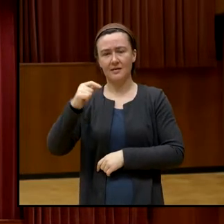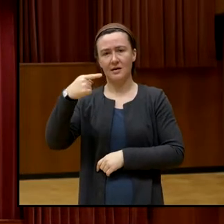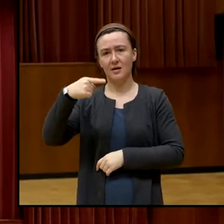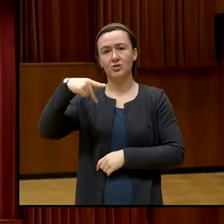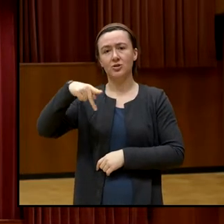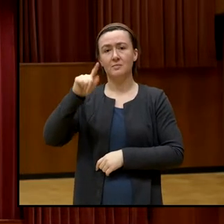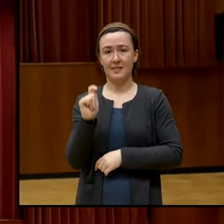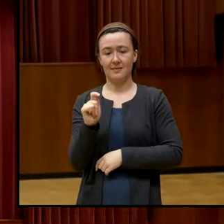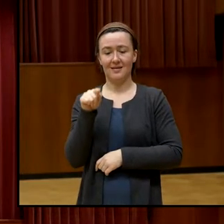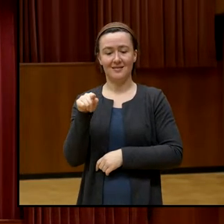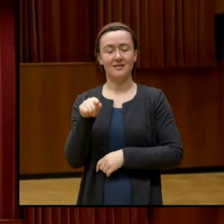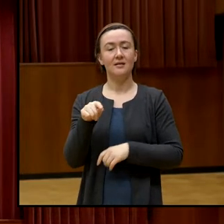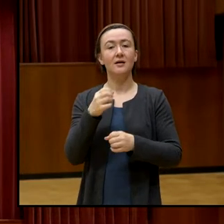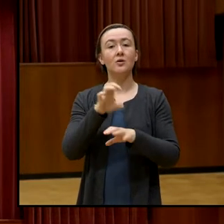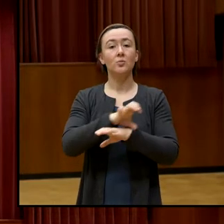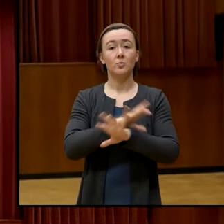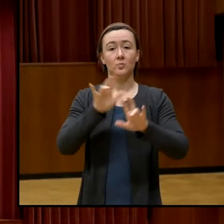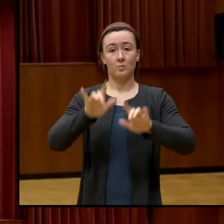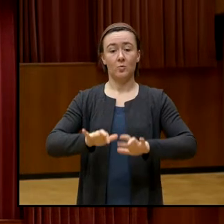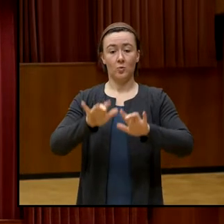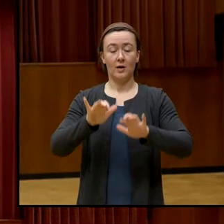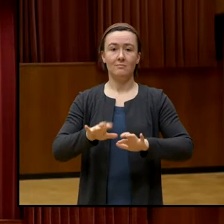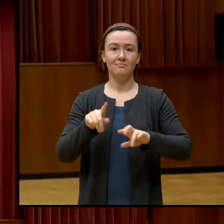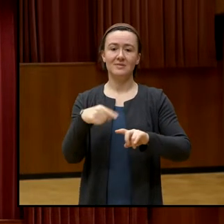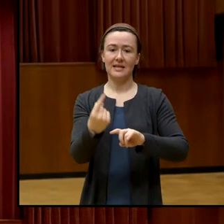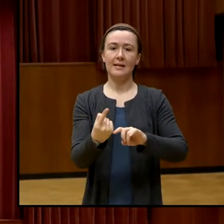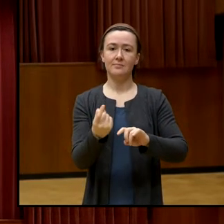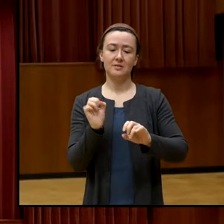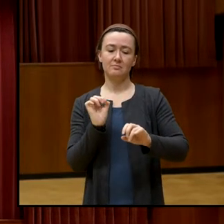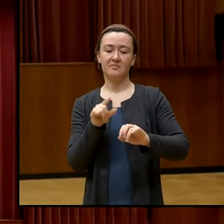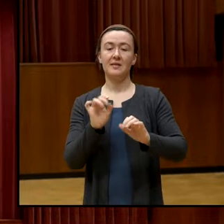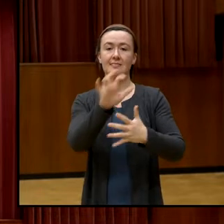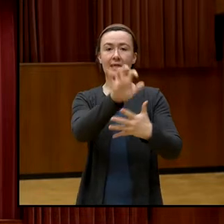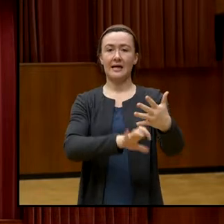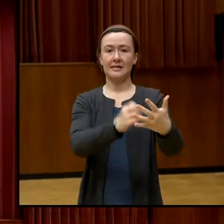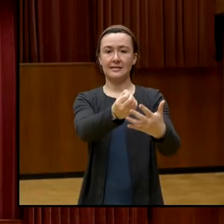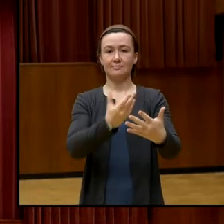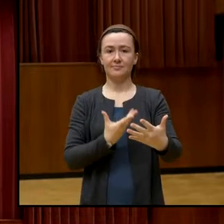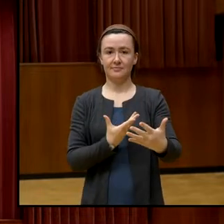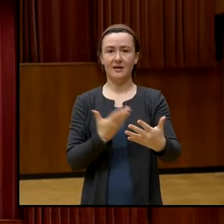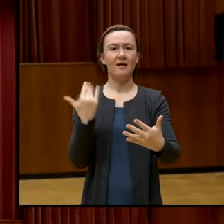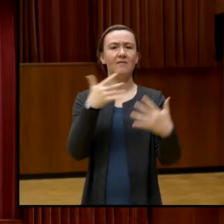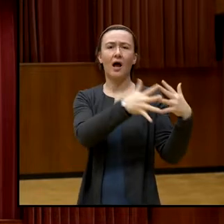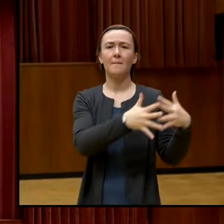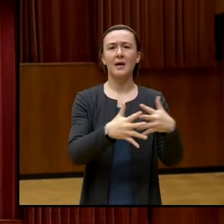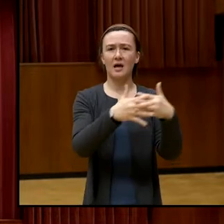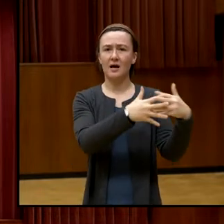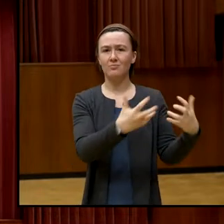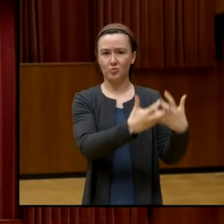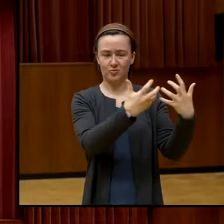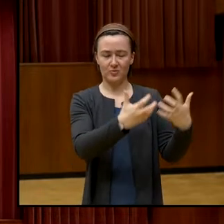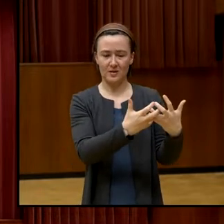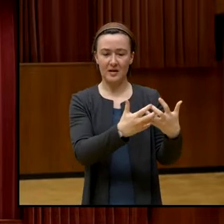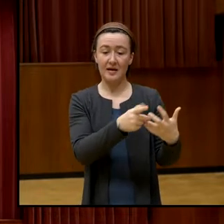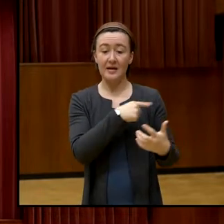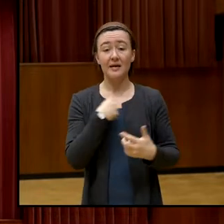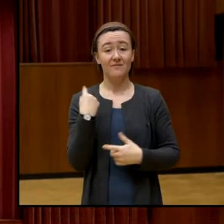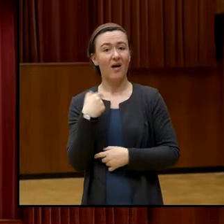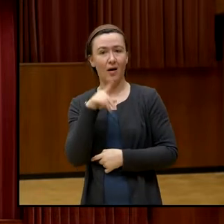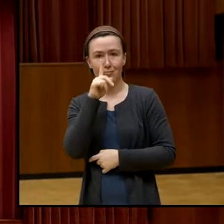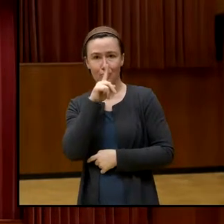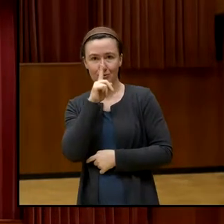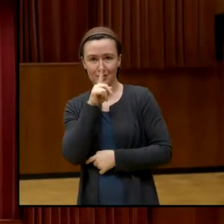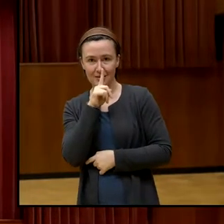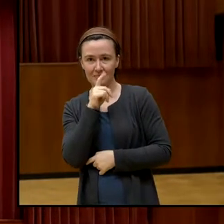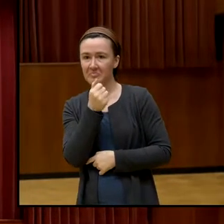Computerprogramm, das Texte schreiben kann. In Amerika gemacht. Wir haben es probiert, ich weiß nicht, wie viele von Ihnen. Wir sind nur in die Falle gegangen.